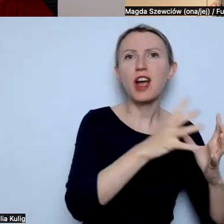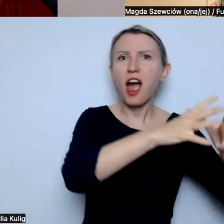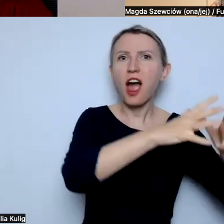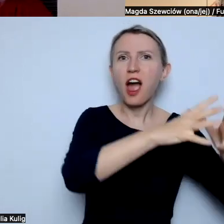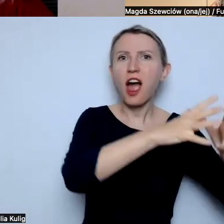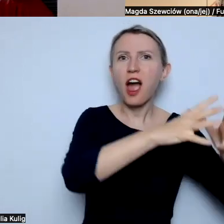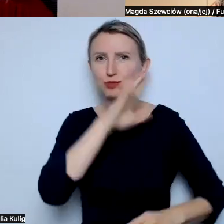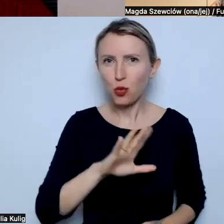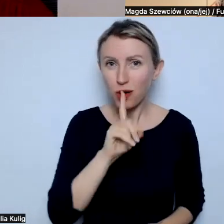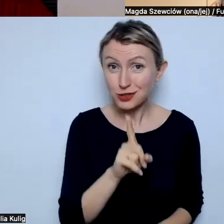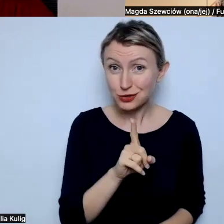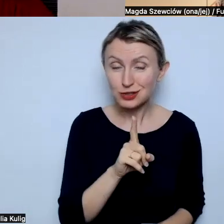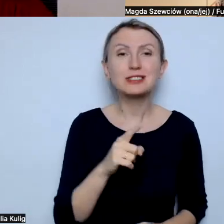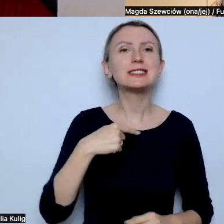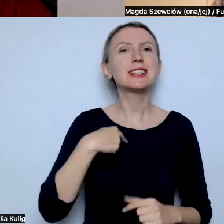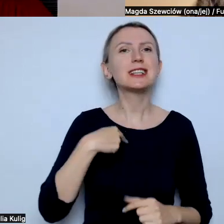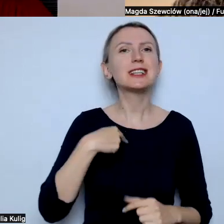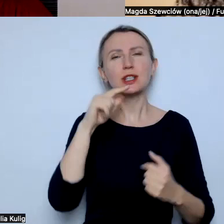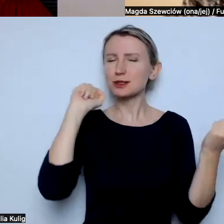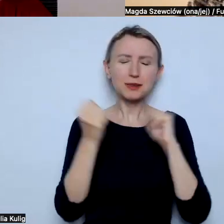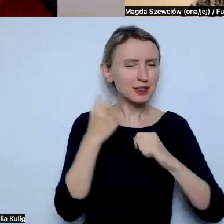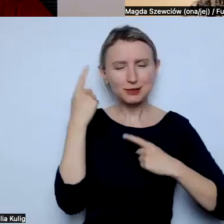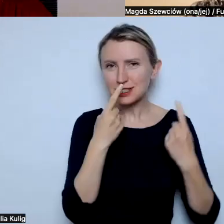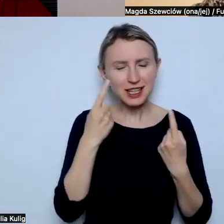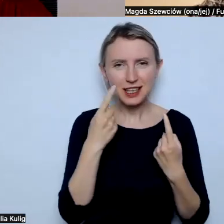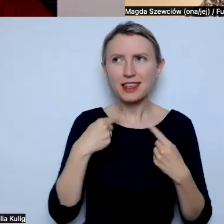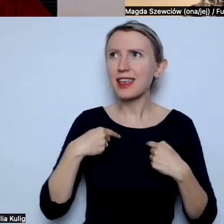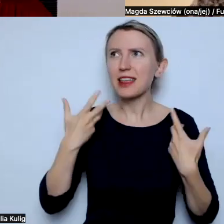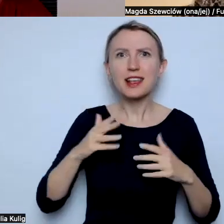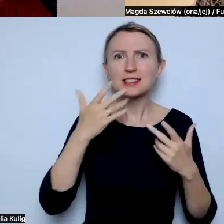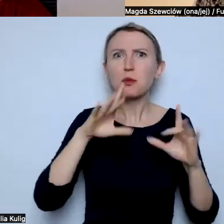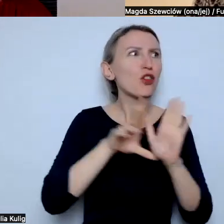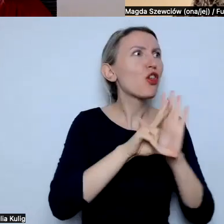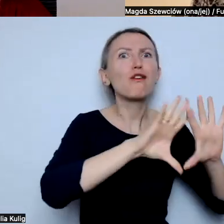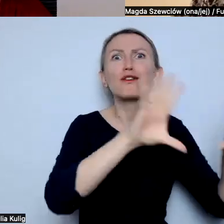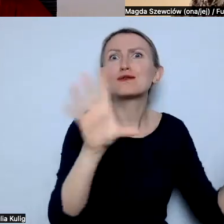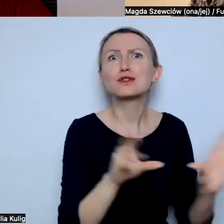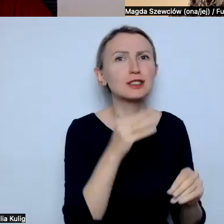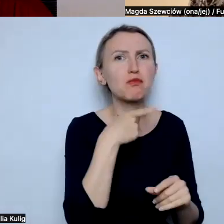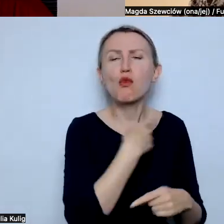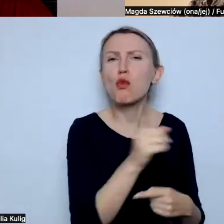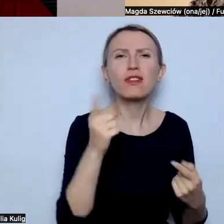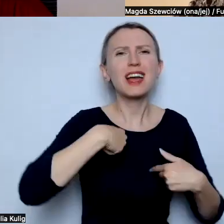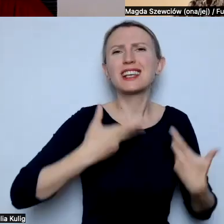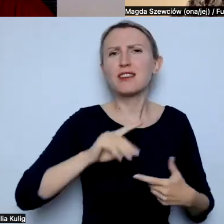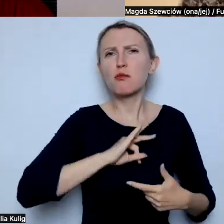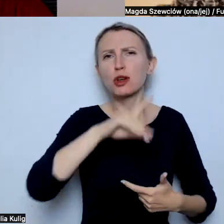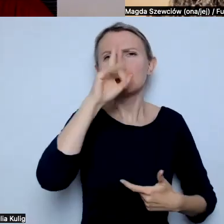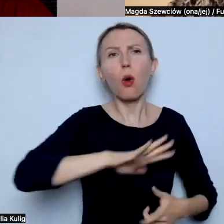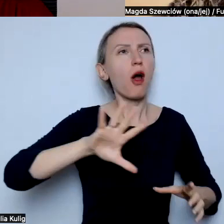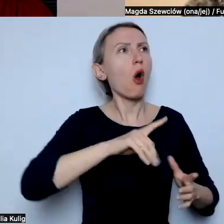I w pewnym momencie musiałam się przestawić na takie myślenie, że właśnie ja nie chcę mówić do wszystkich. Ja nie chcę mieć w społeczności osób,